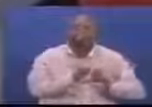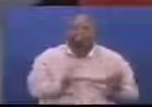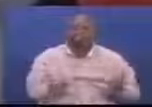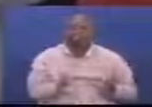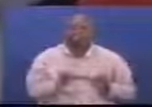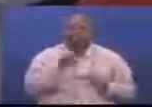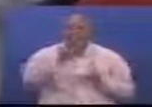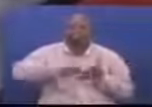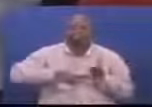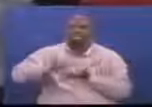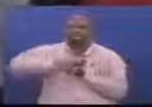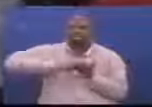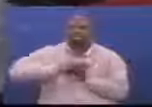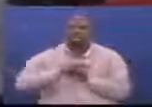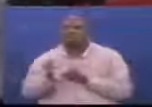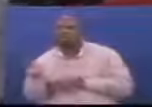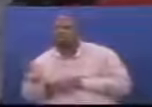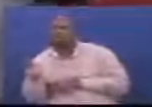based approach